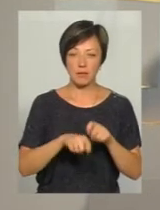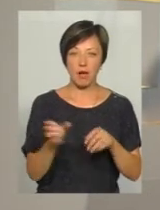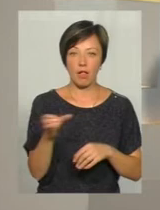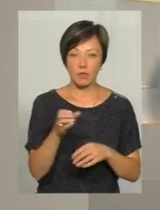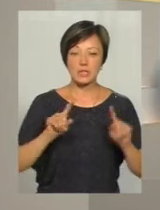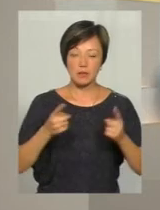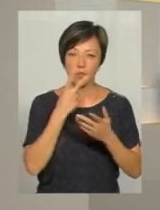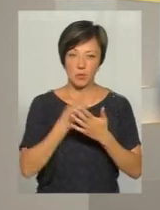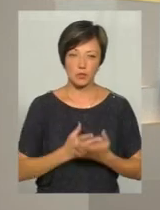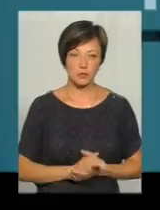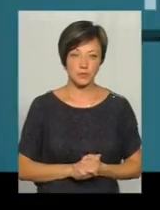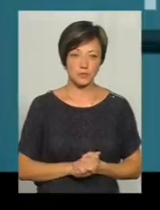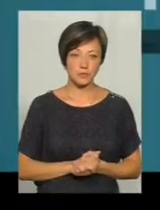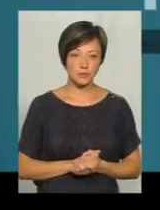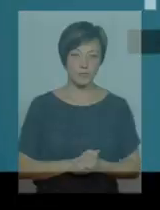зараз побачимо на екрані.